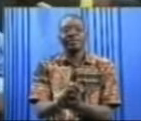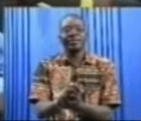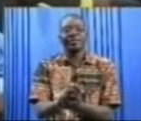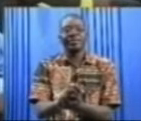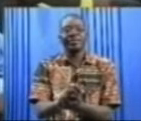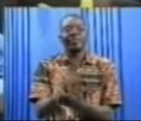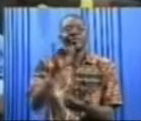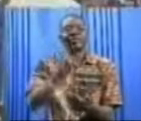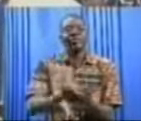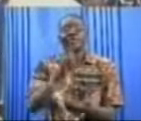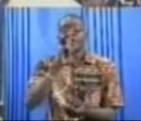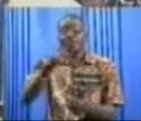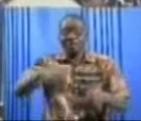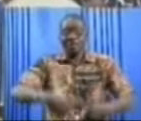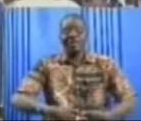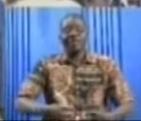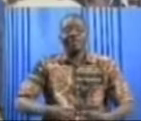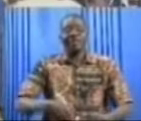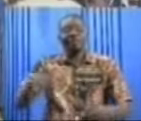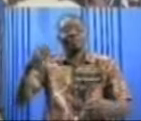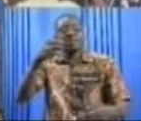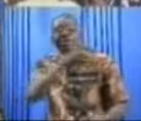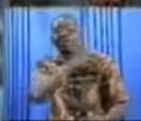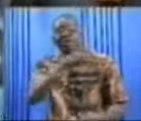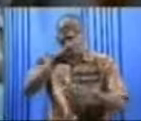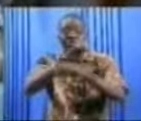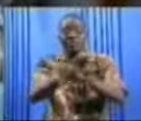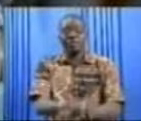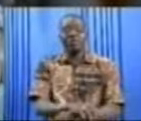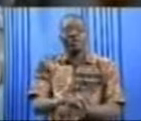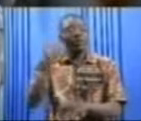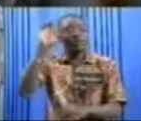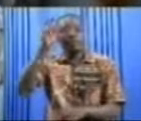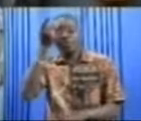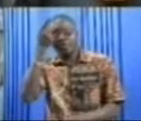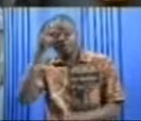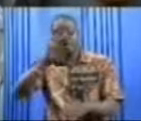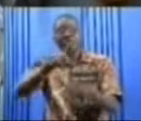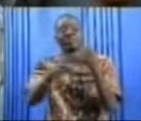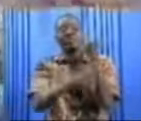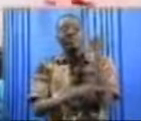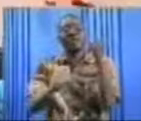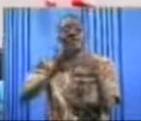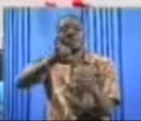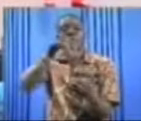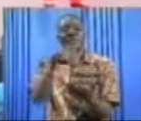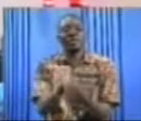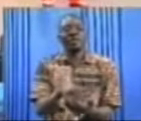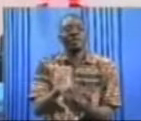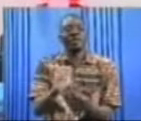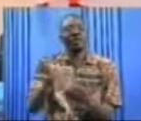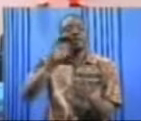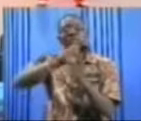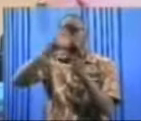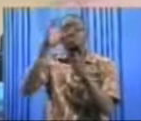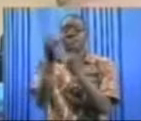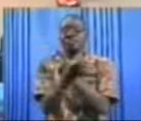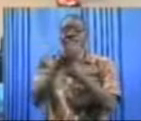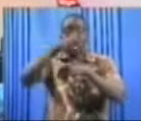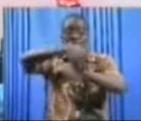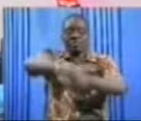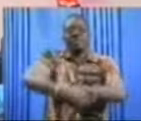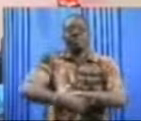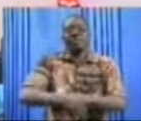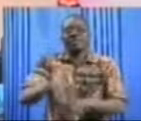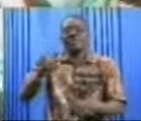Ce sont des jeunes, des chefs coutumiers, des autorités politiques de la région du centre qui étaient à cette nuit culturelle. Une nuit qui